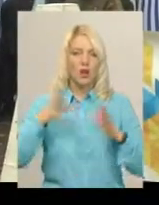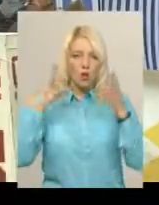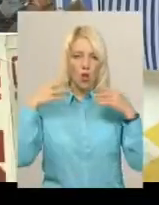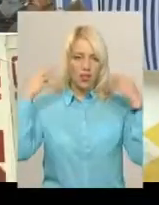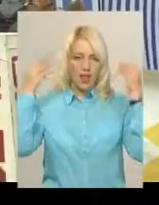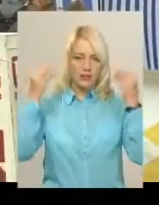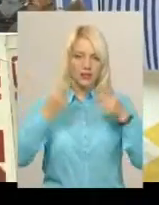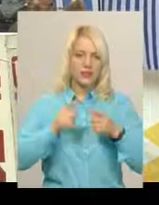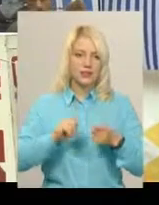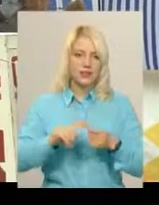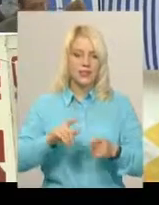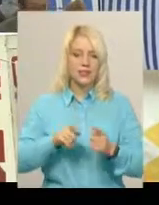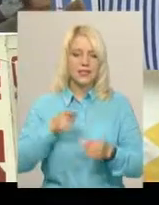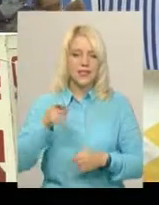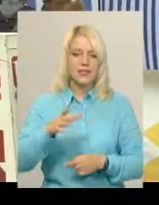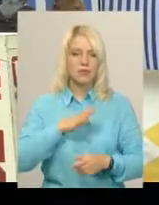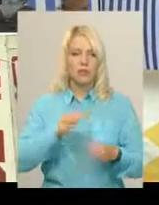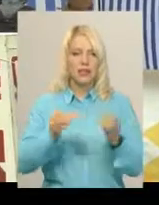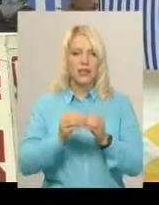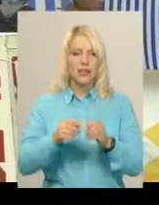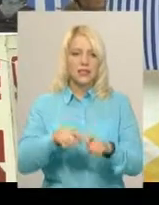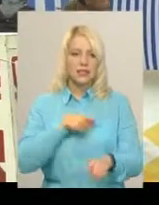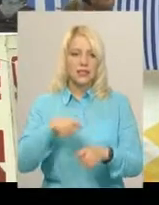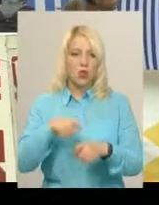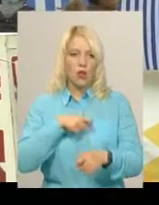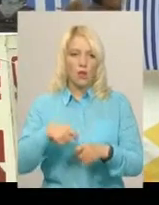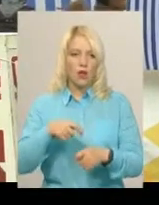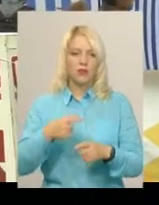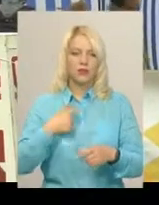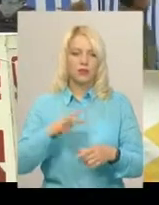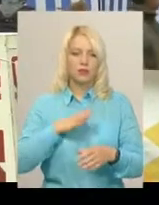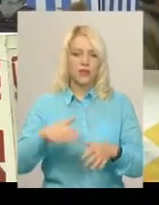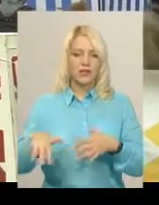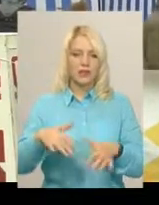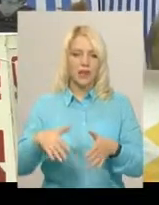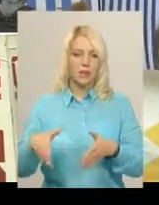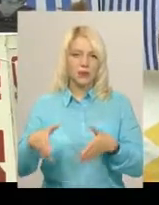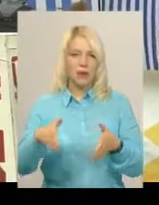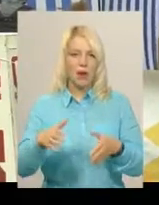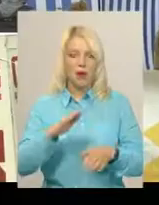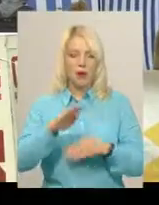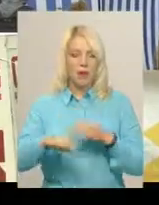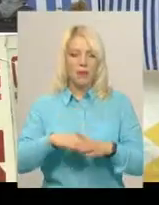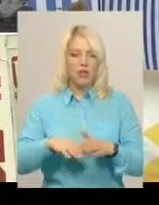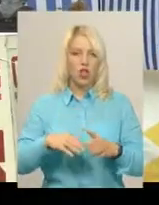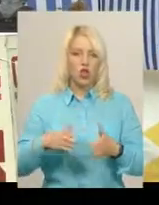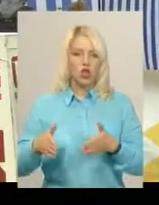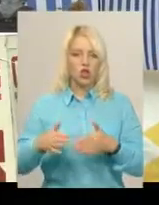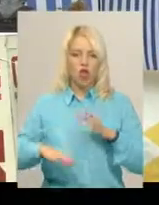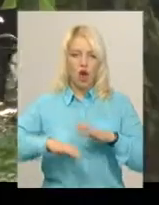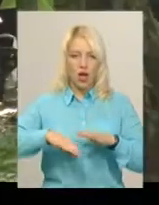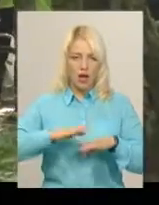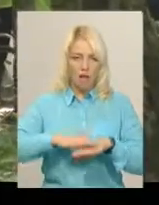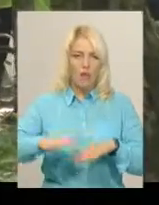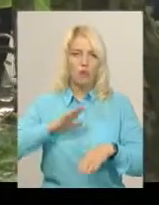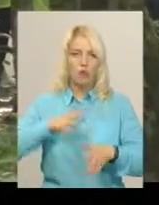Тілбург. Дистанція була 10 кілометрів, була складна траса, під ногами було болото, вода.